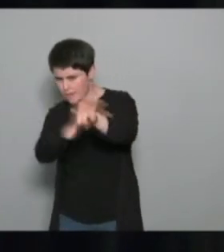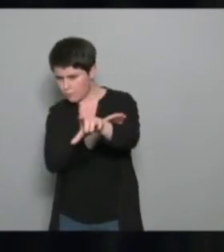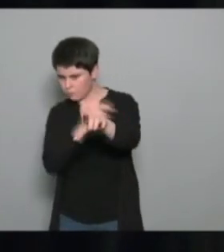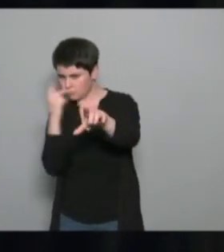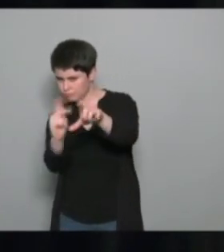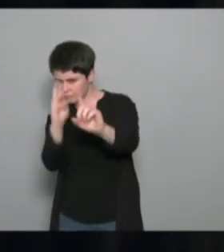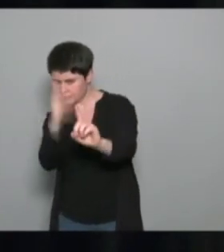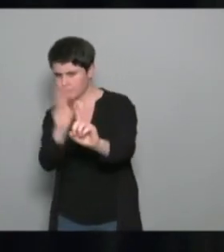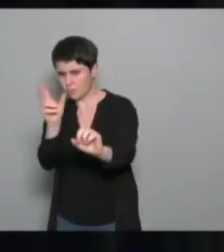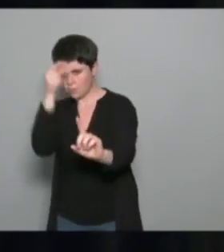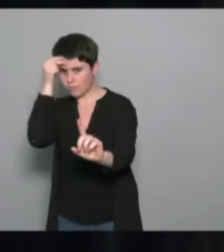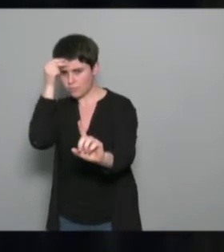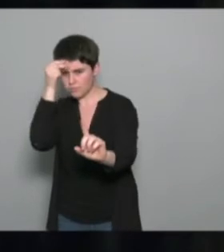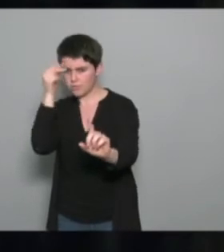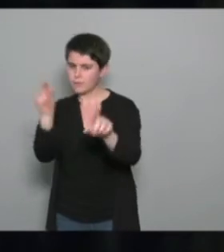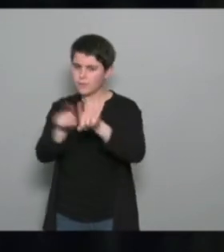précédemment et la bienveillance